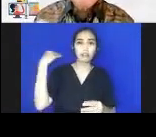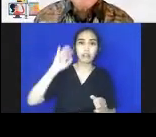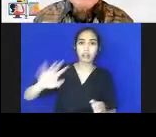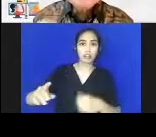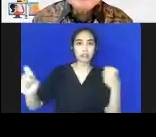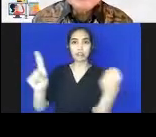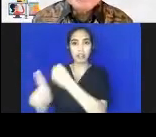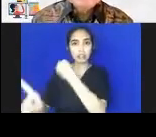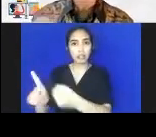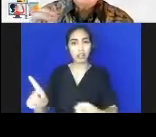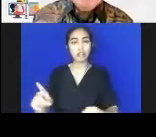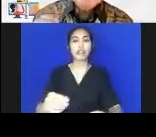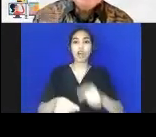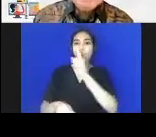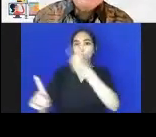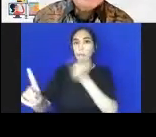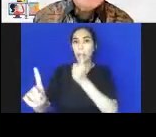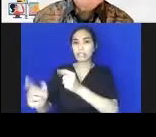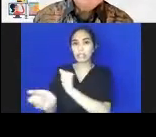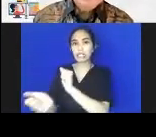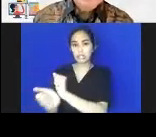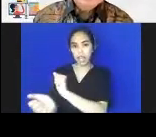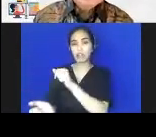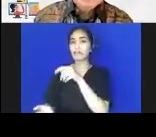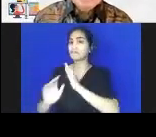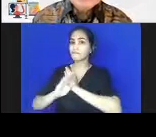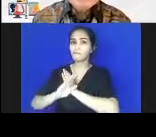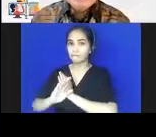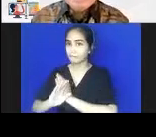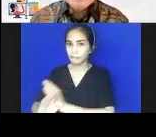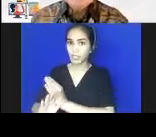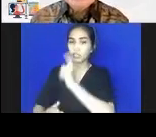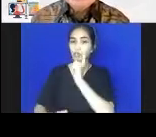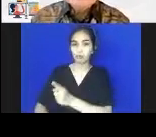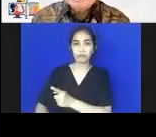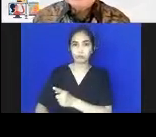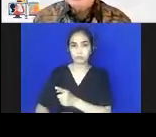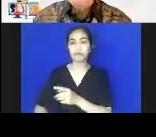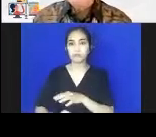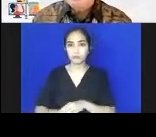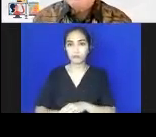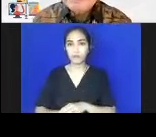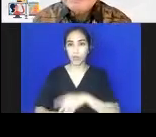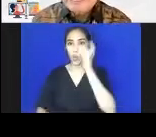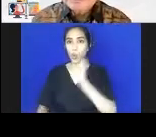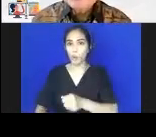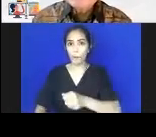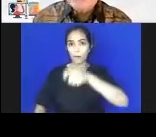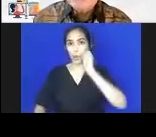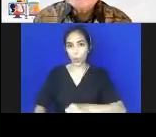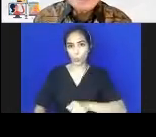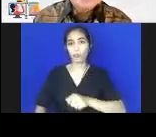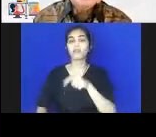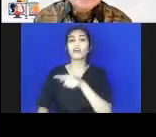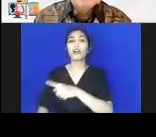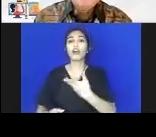dan eksploitasi dimanapun anak berada. Terselenggaranya pelayanan anak usia dini secara terintegrasi dan